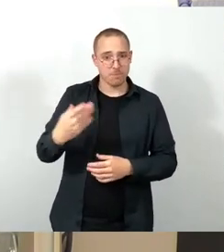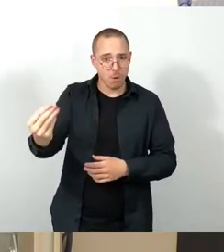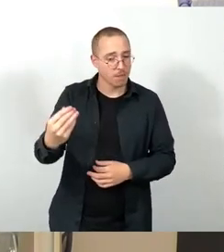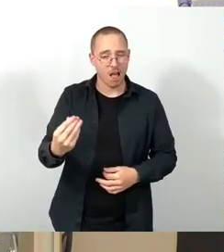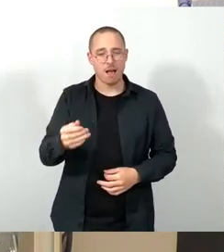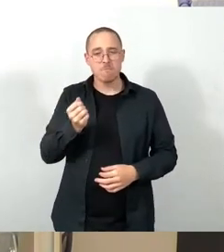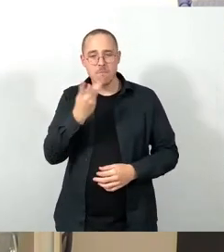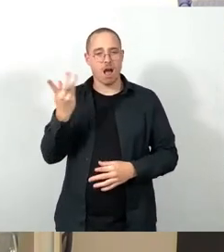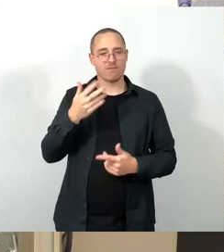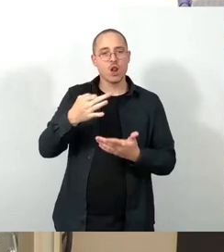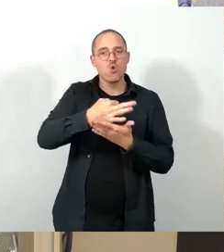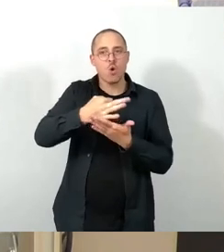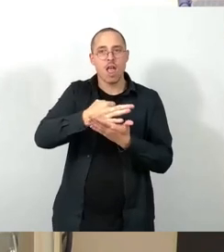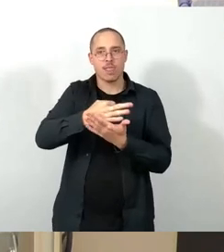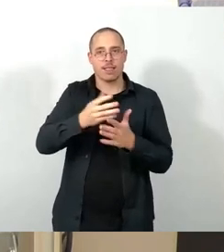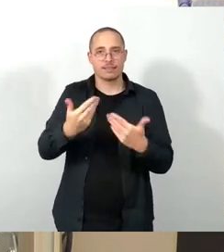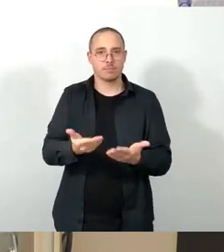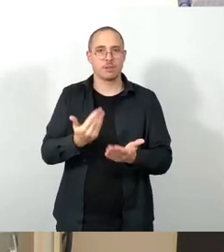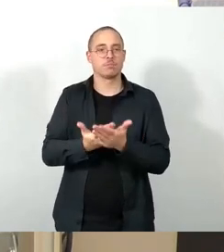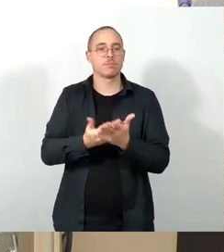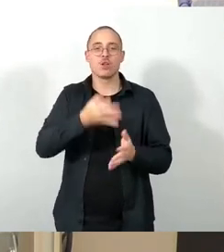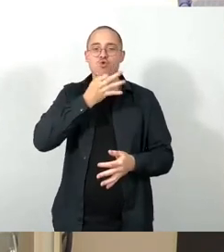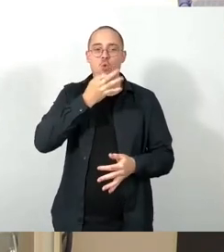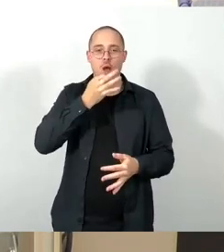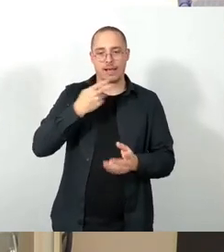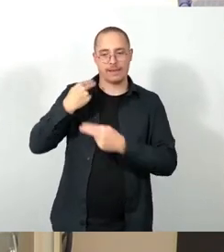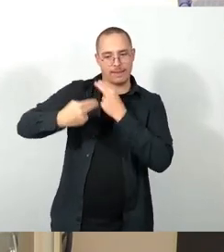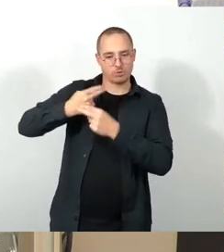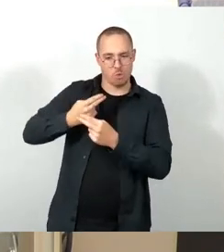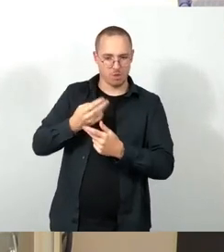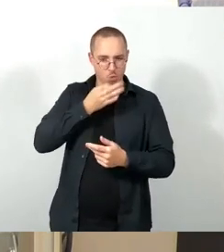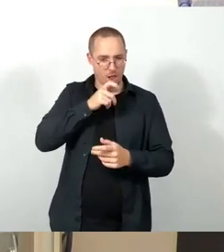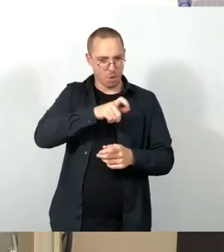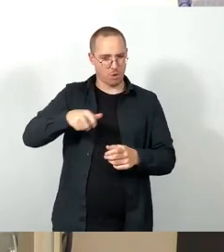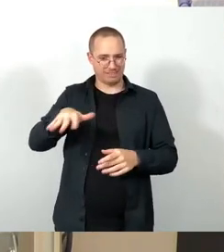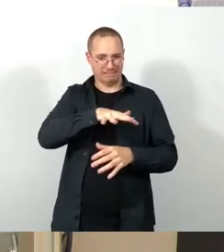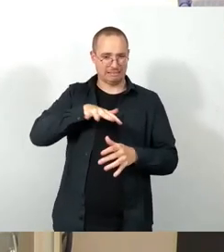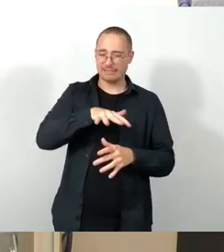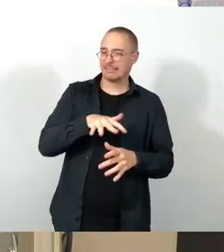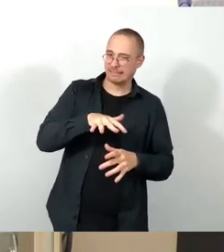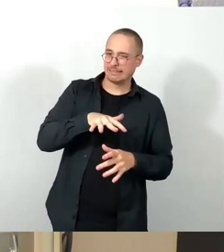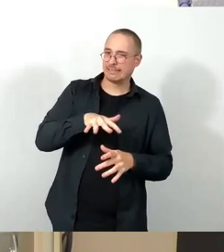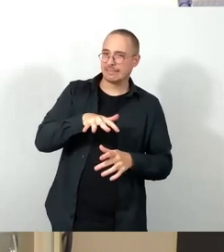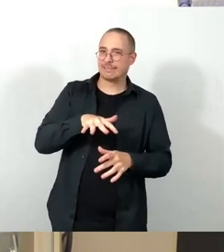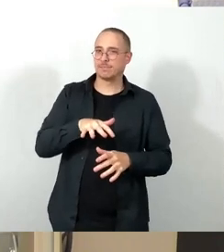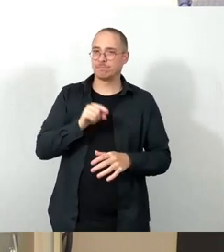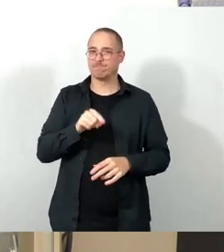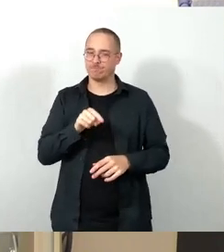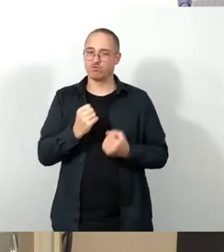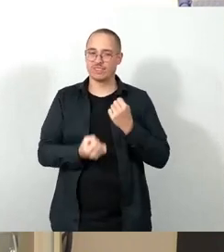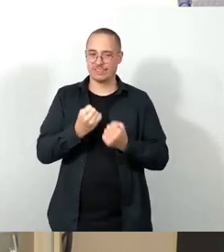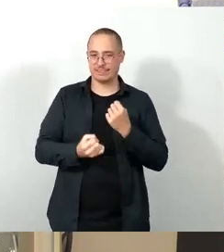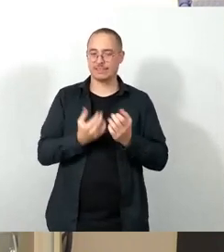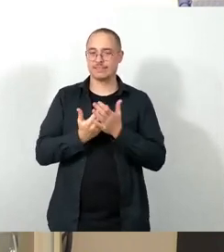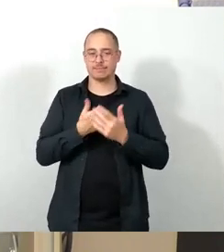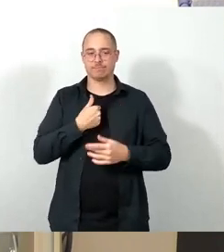sich auch sehr stark im Bereich der jungen Generation, nämlich bei jungen Menschen. Das ist auch der Punkt, den wir mit unserem einen Änderungsantrag nochmal